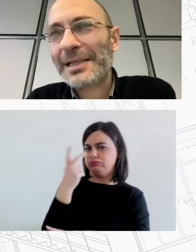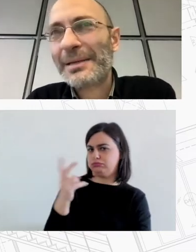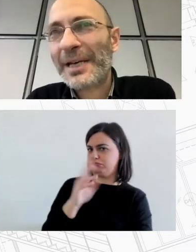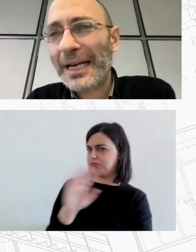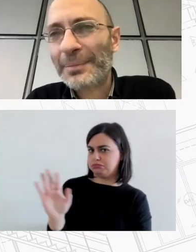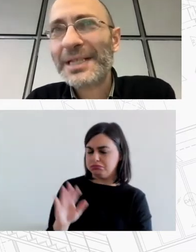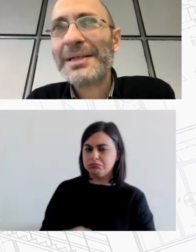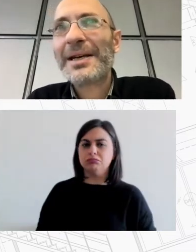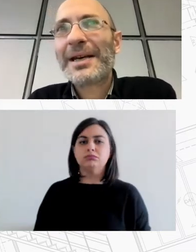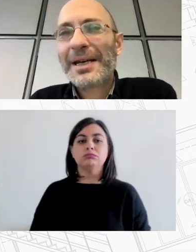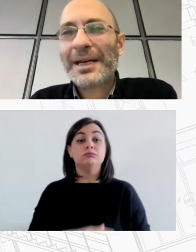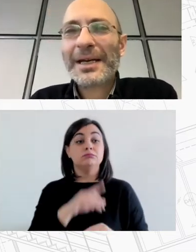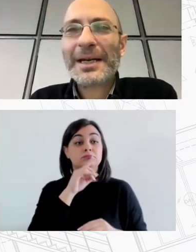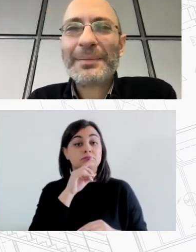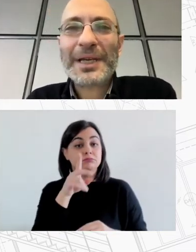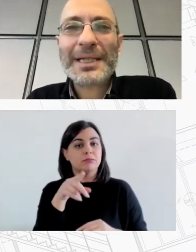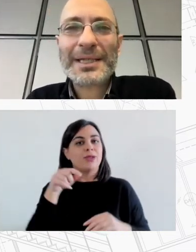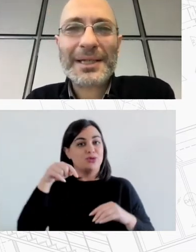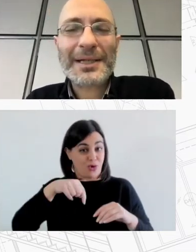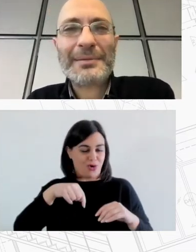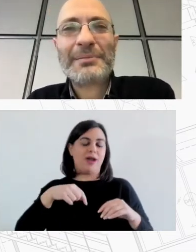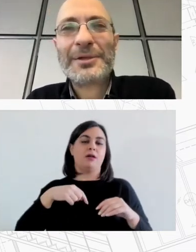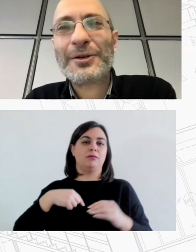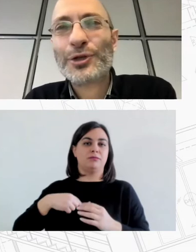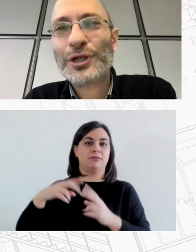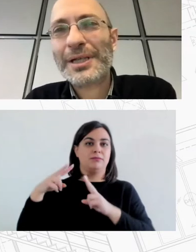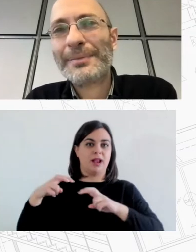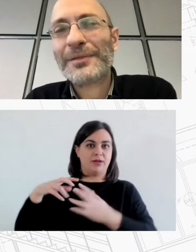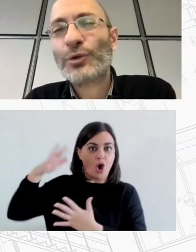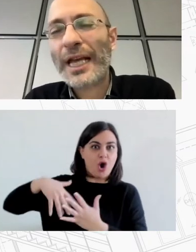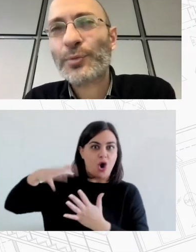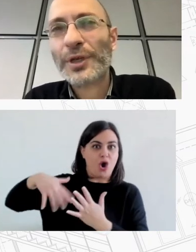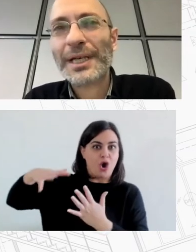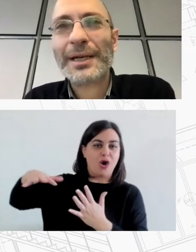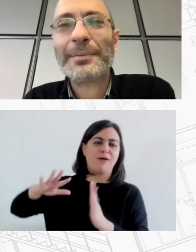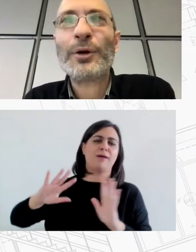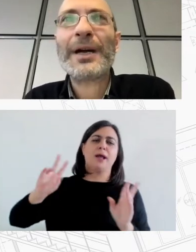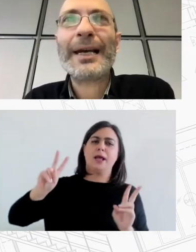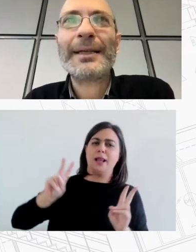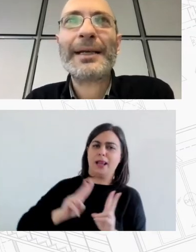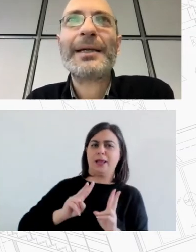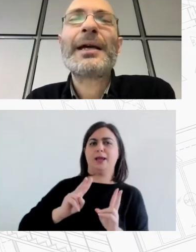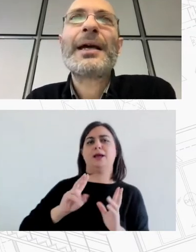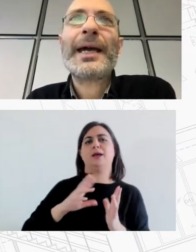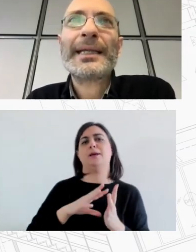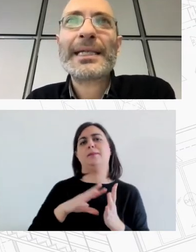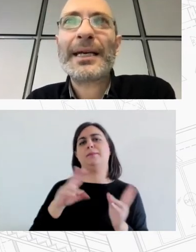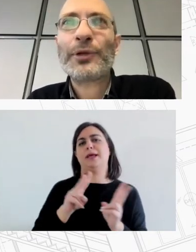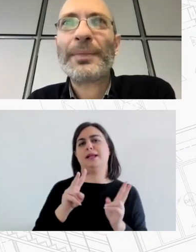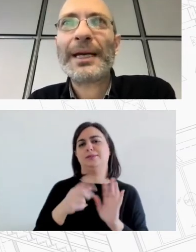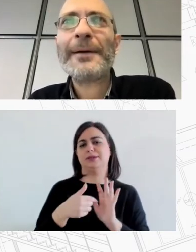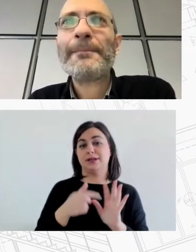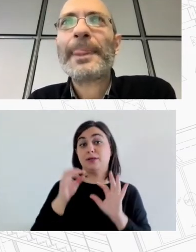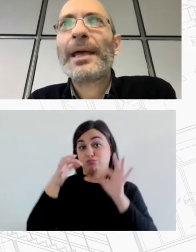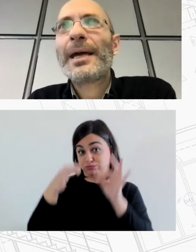περίληψη μιας δουλειάς που είχε πολύ μεγαλύτερη έκταση και